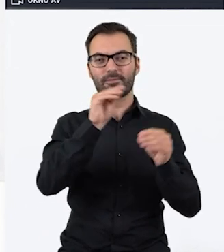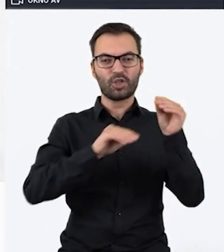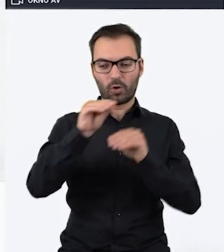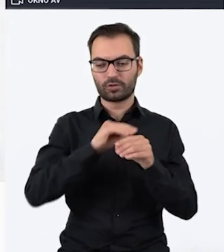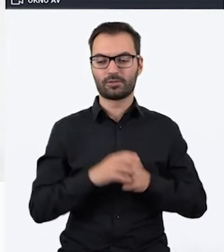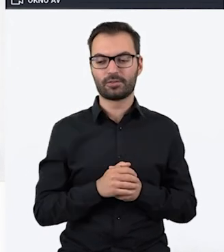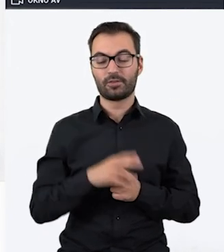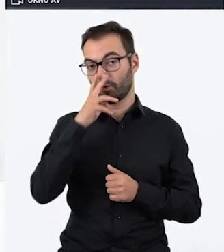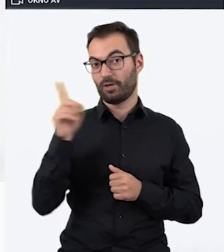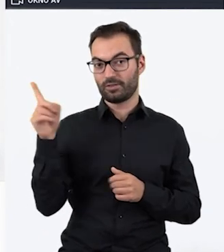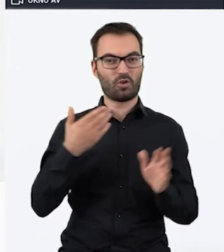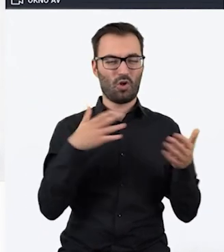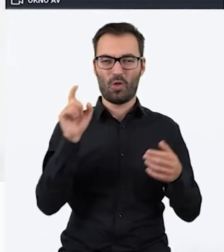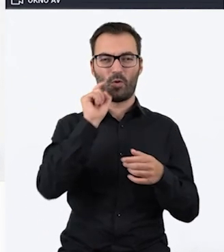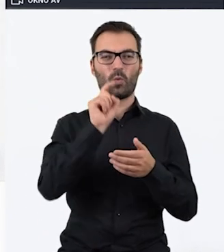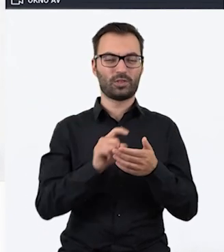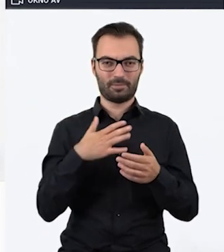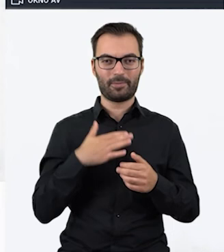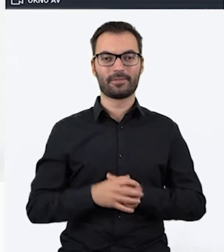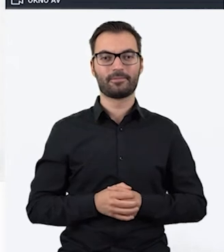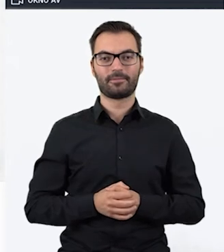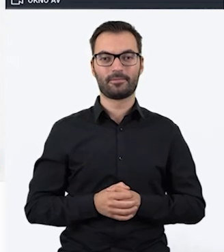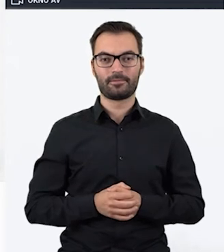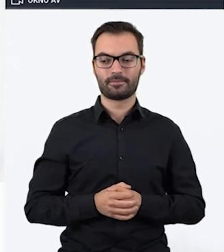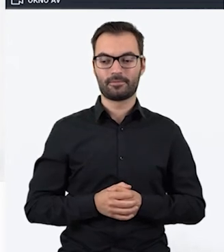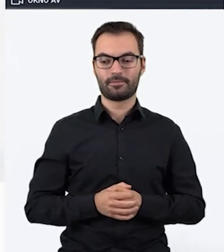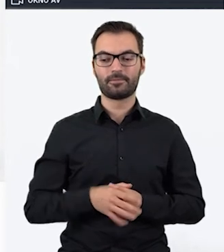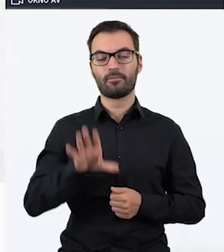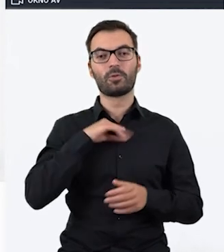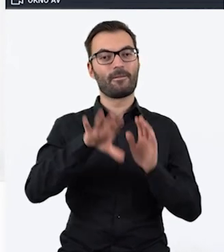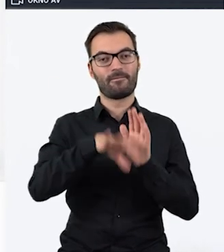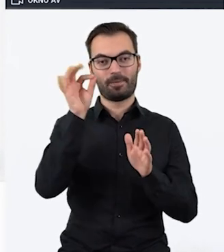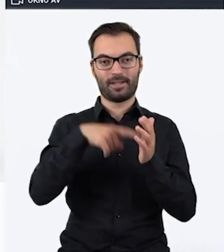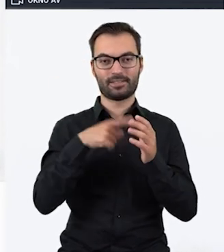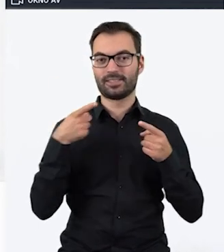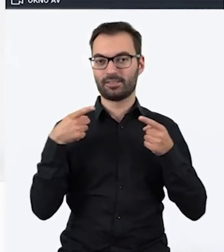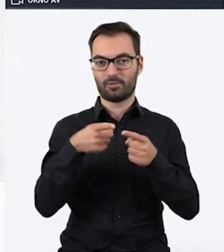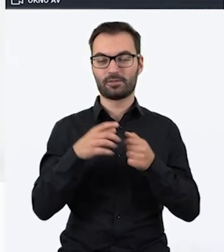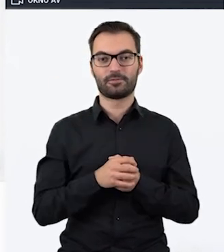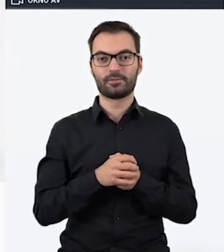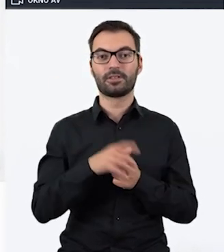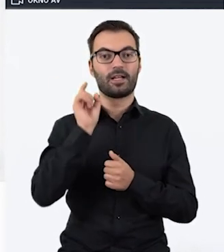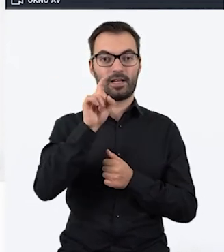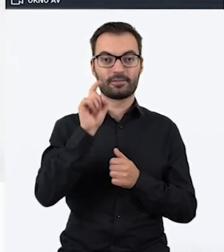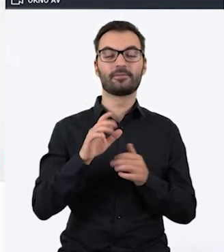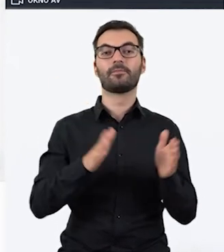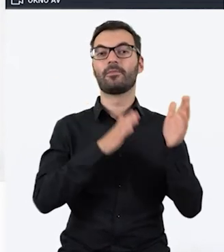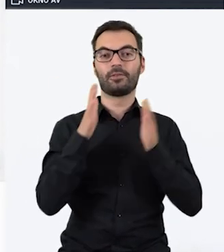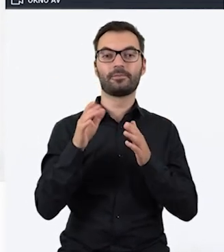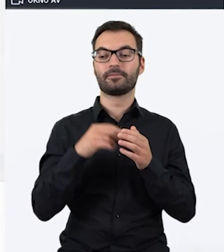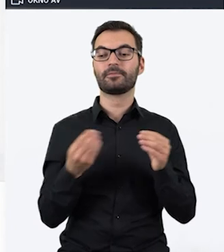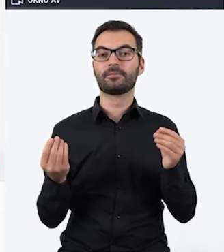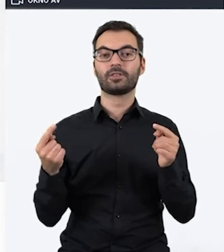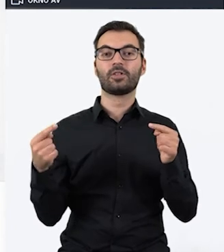zobaczyć, już gotowe przyciski i możemy sobie wybrać taką strzałkę, klikamy na nią, a następnie przypisać,